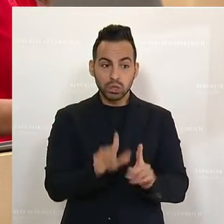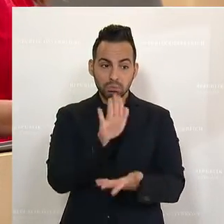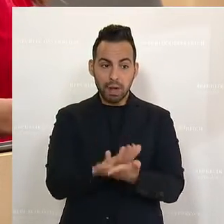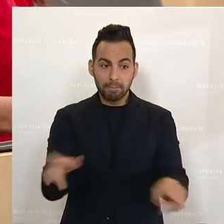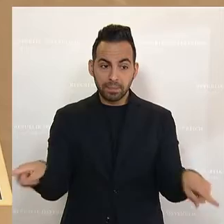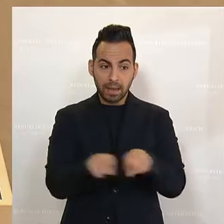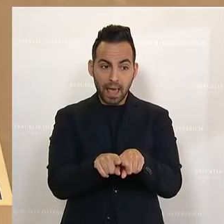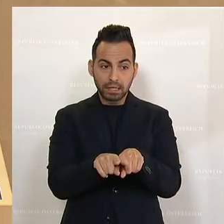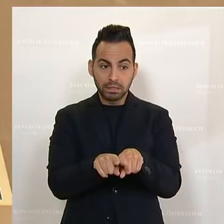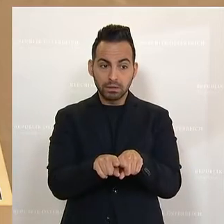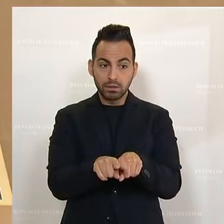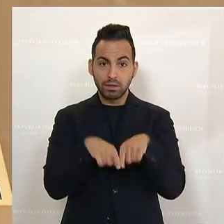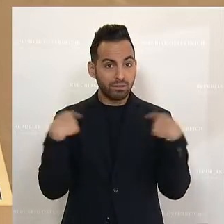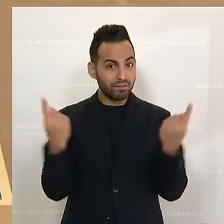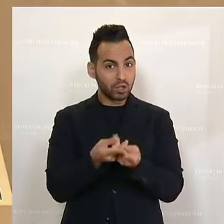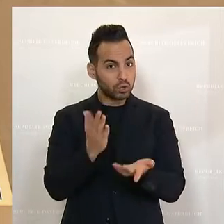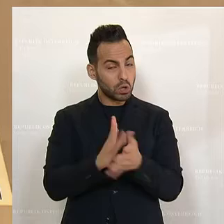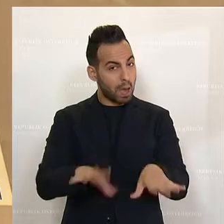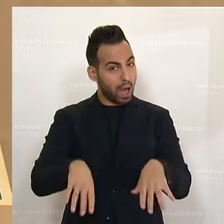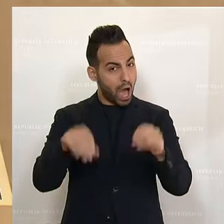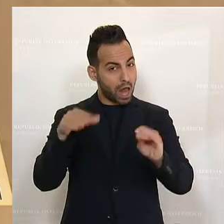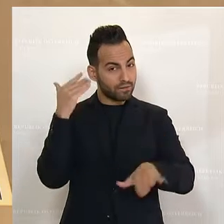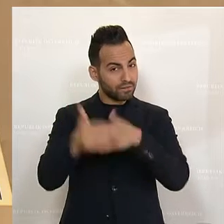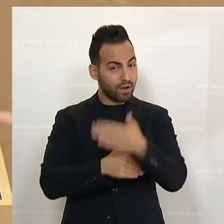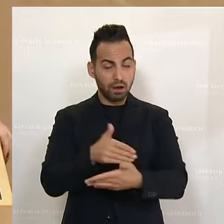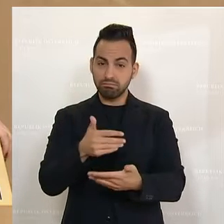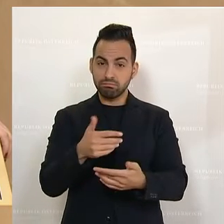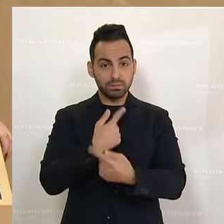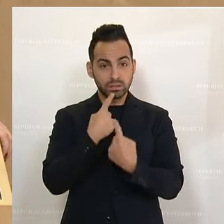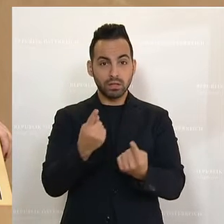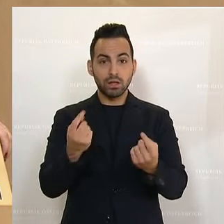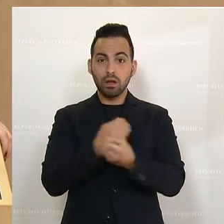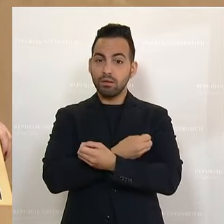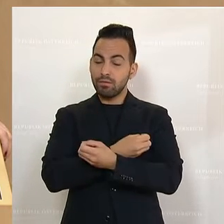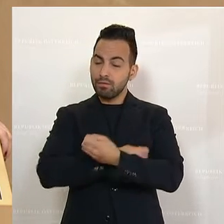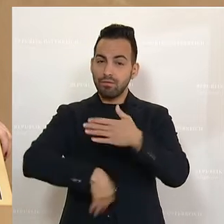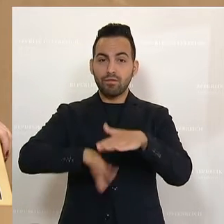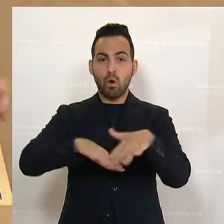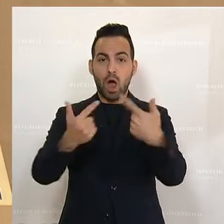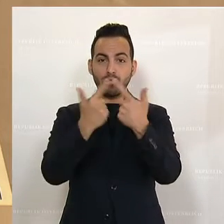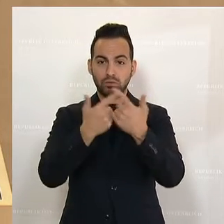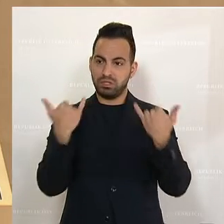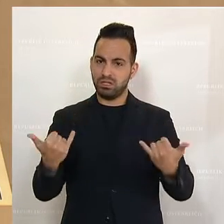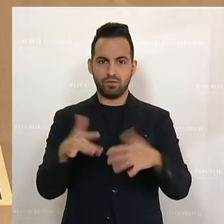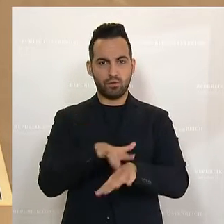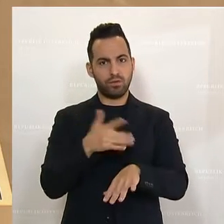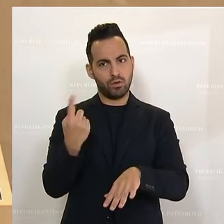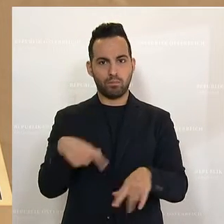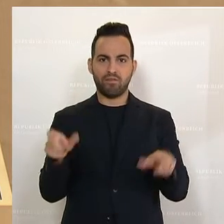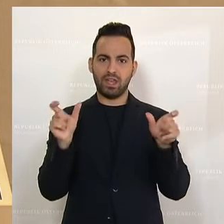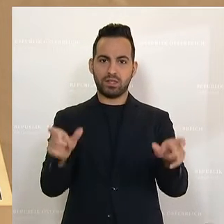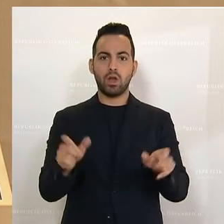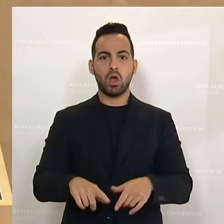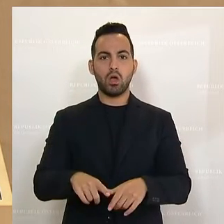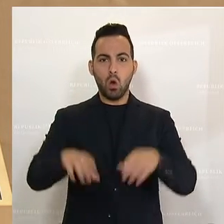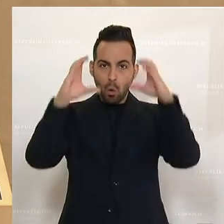Wir standen von Anfang an für volle Aufklärung. Das will man jetzt offenbar verhindern. Und wenn man sich auch beschwert, dass ÖVP